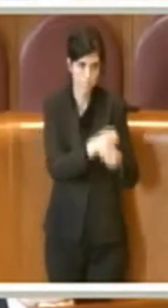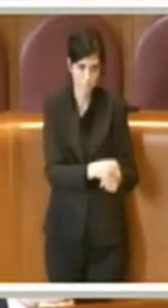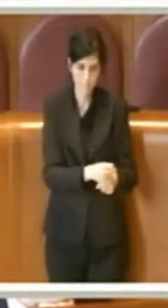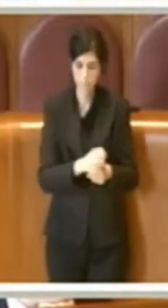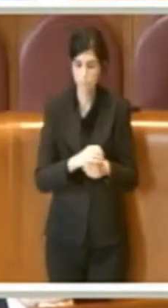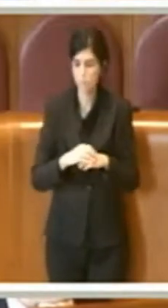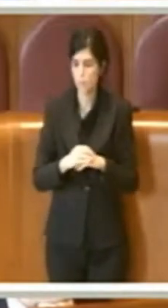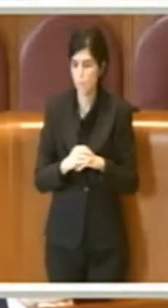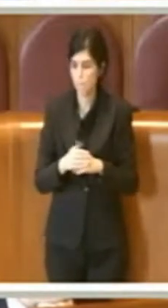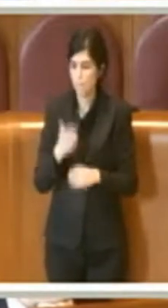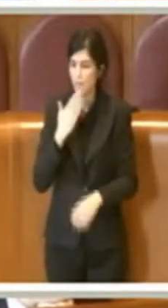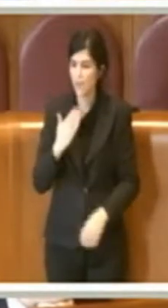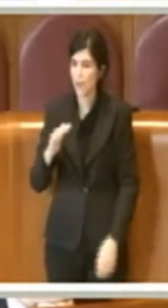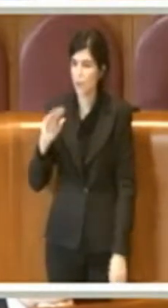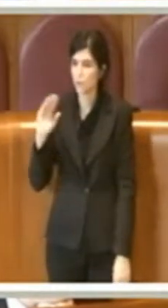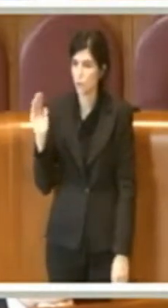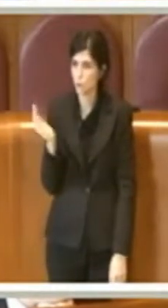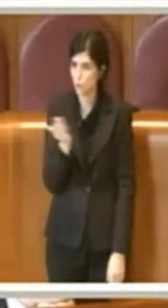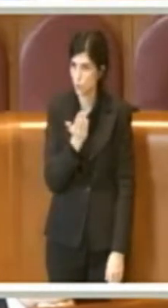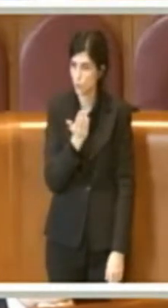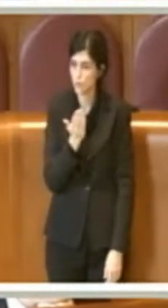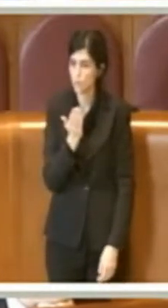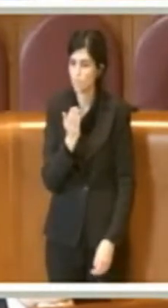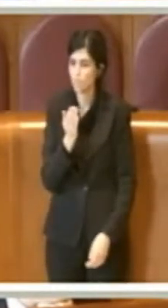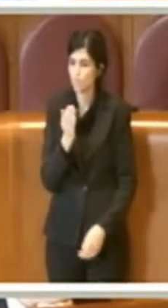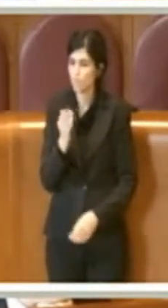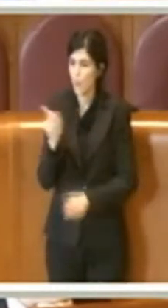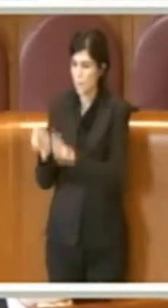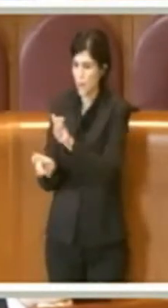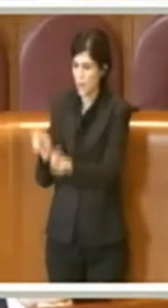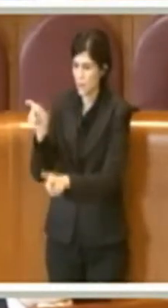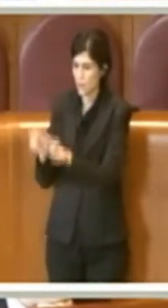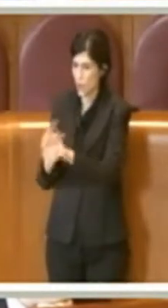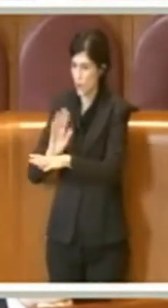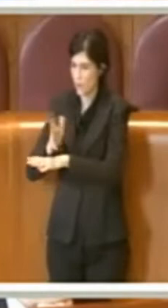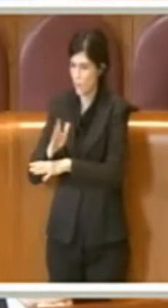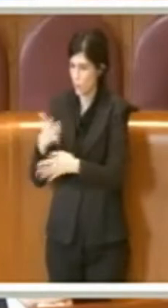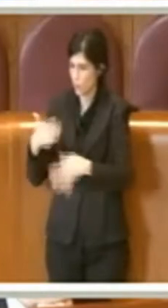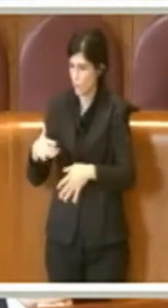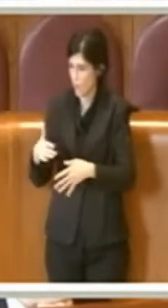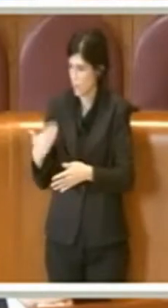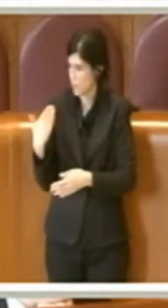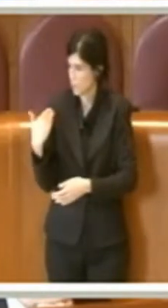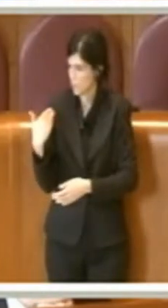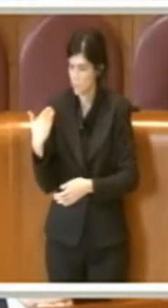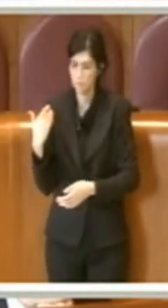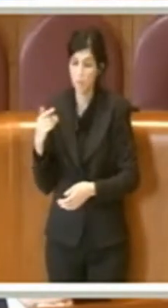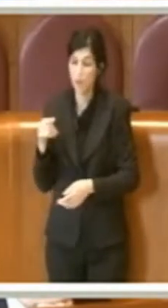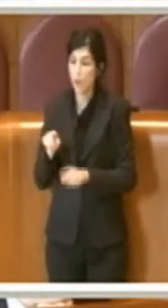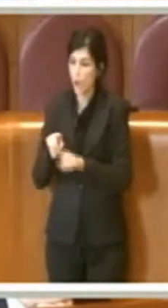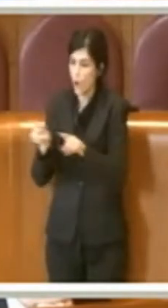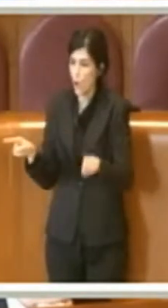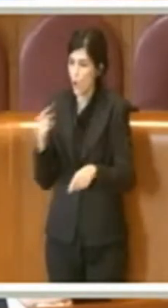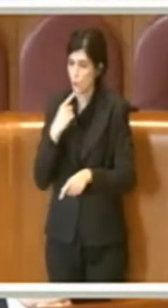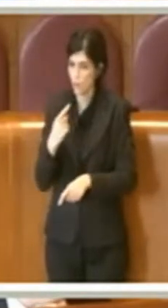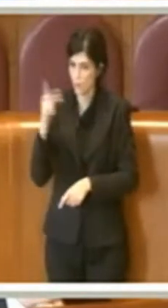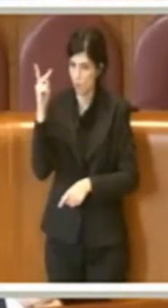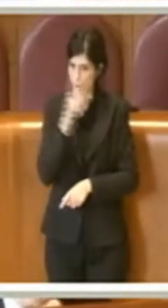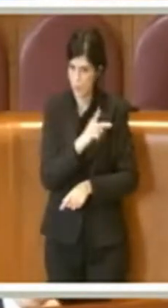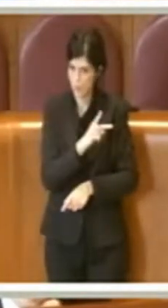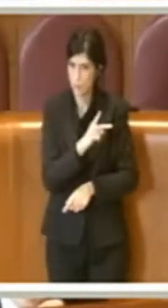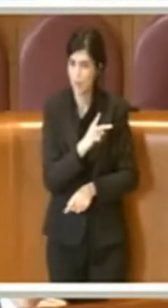Ringrazio tutti quelli che mi hanno preceduto perché hanno detto non solo grandi verità ma